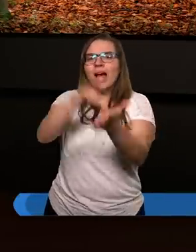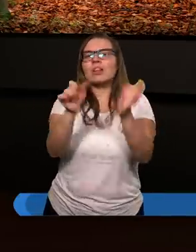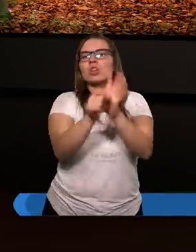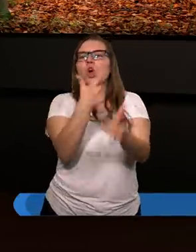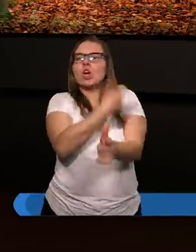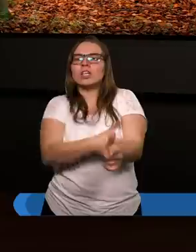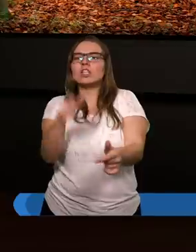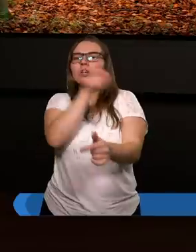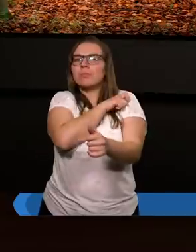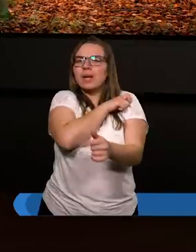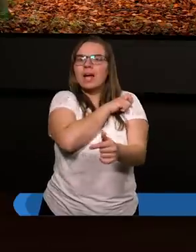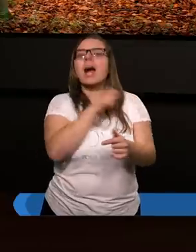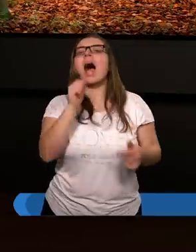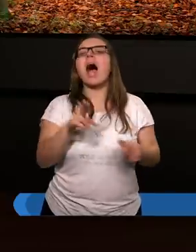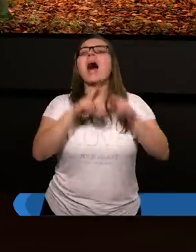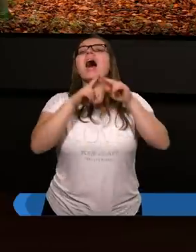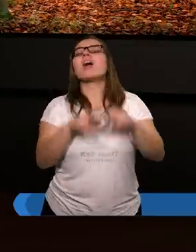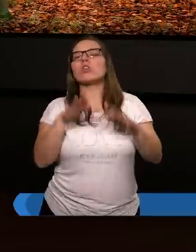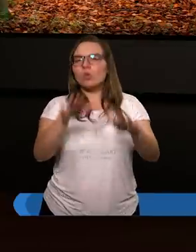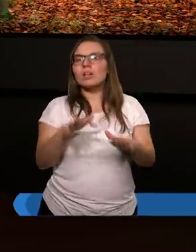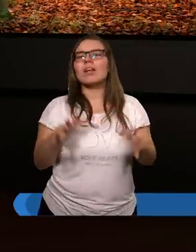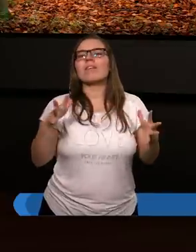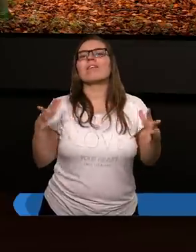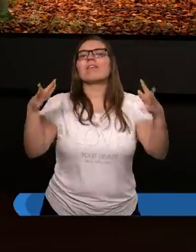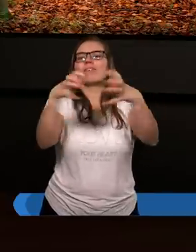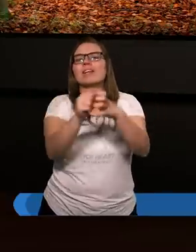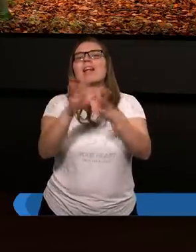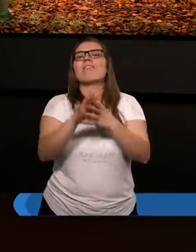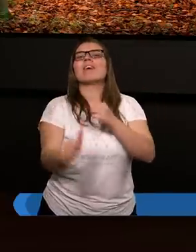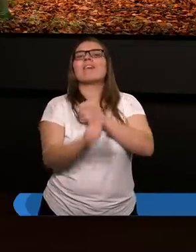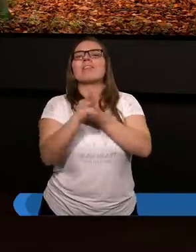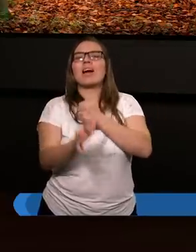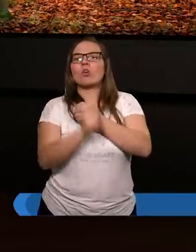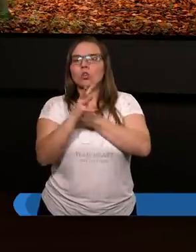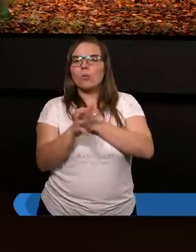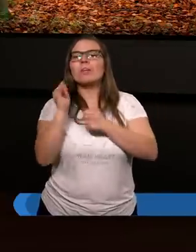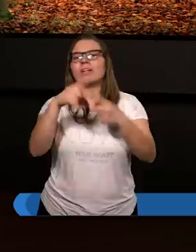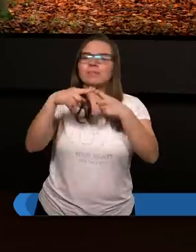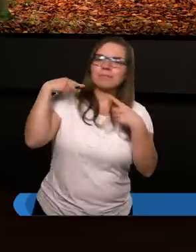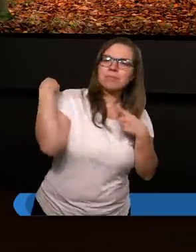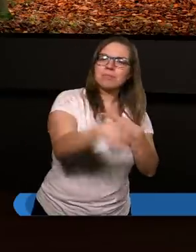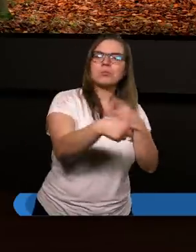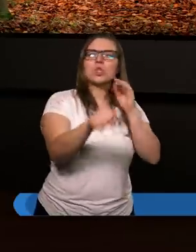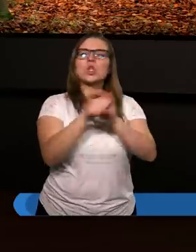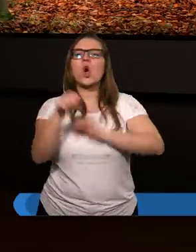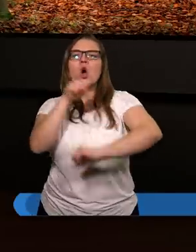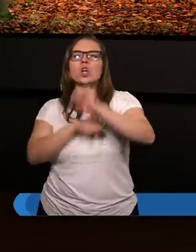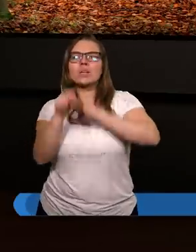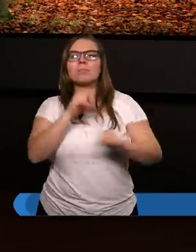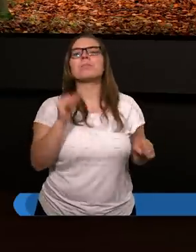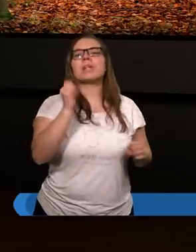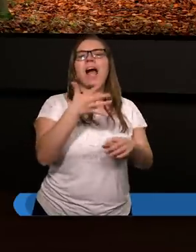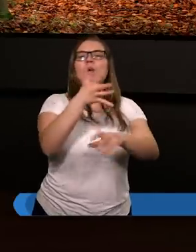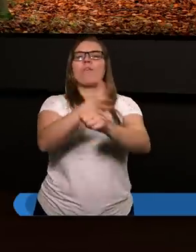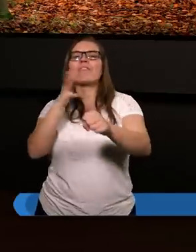Hiszpanii, no a został schwytany w Jerozolimie i wysłany do Rzymu, ale jako